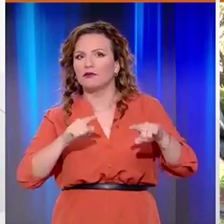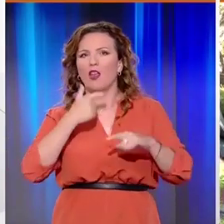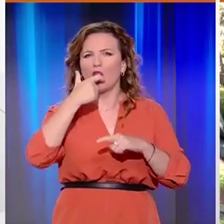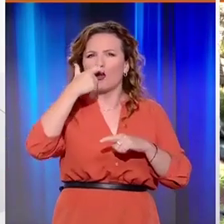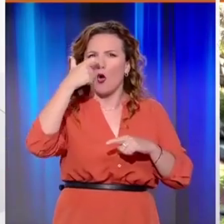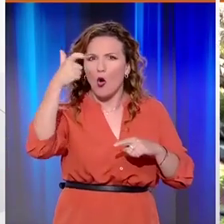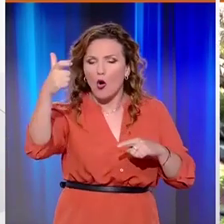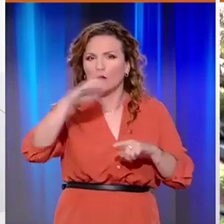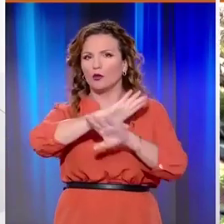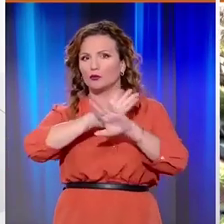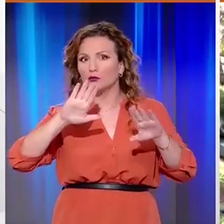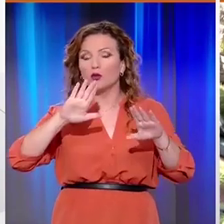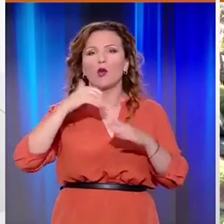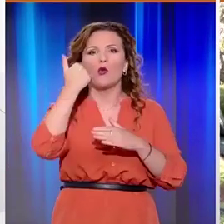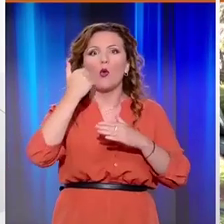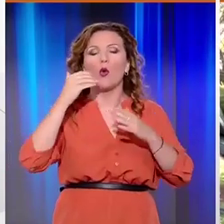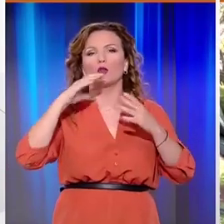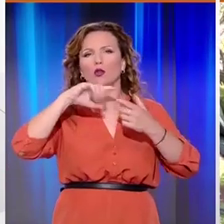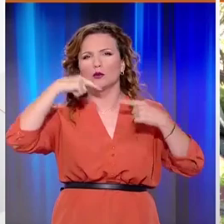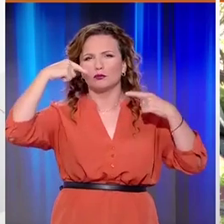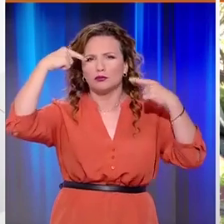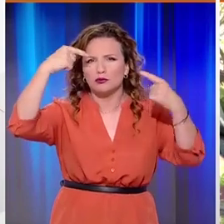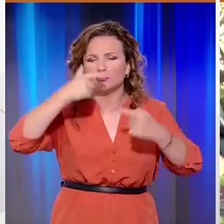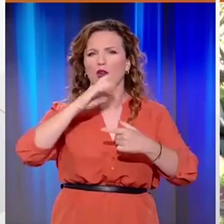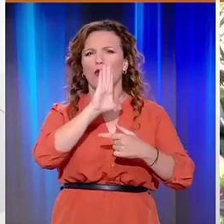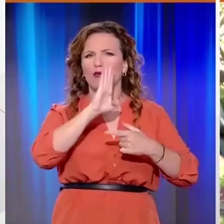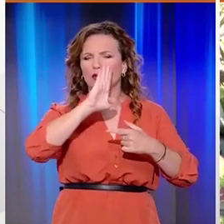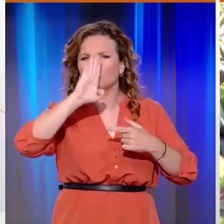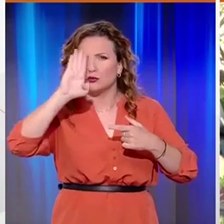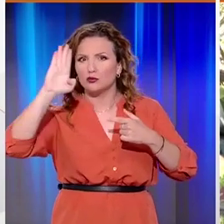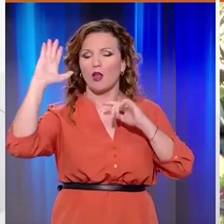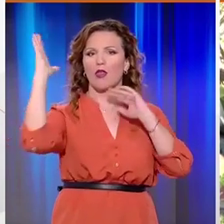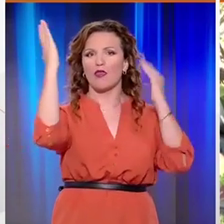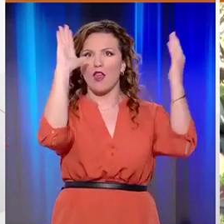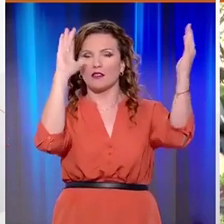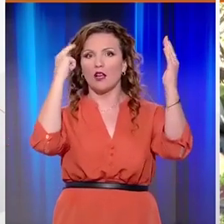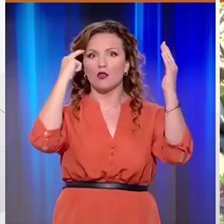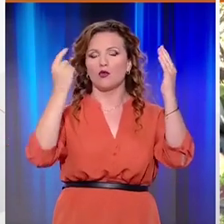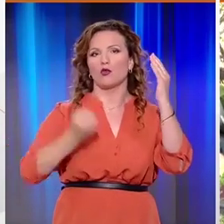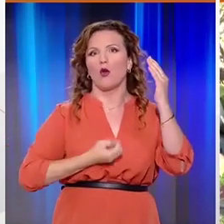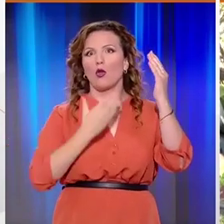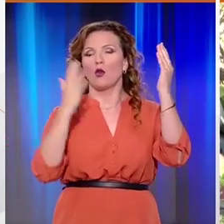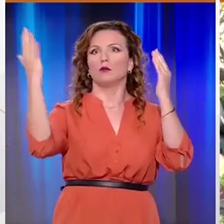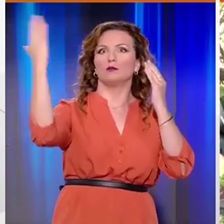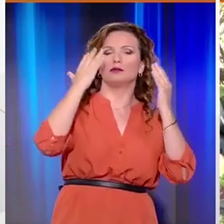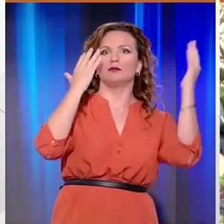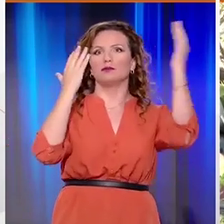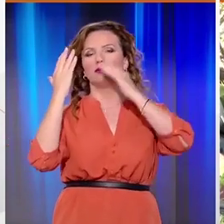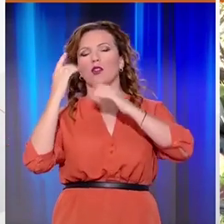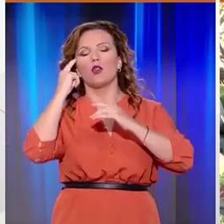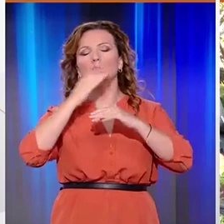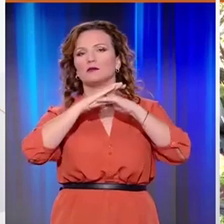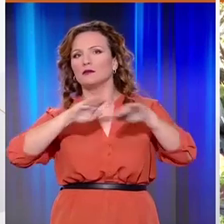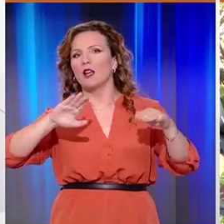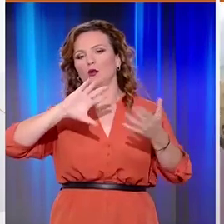θόρυβος μεγάλος, μια κοκκινήλα, ένα, μια βουητό. Τα δέντρα αρθαρίστα αρχόνταν επάνω σου. Δηλαδή, λες πάει